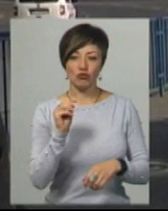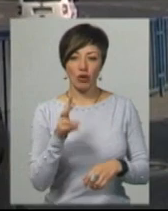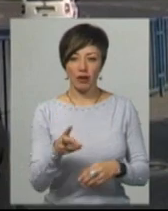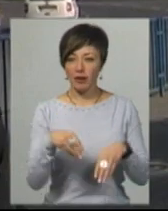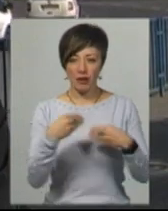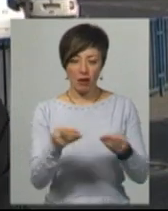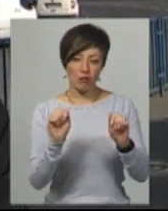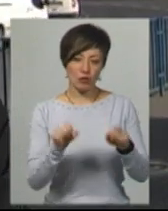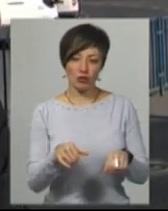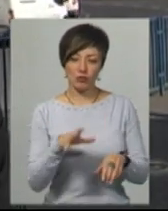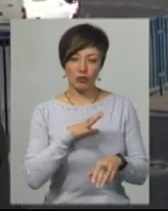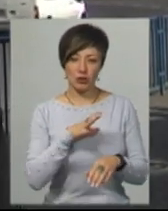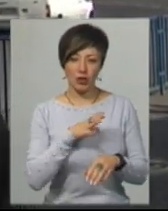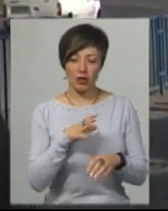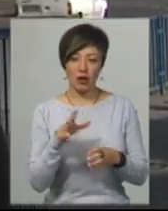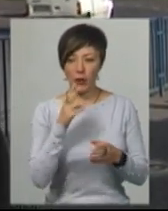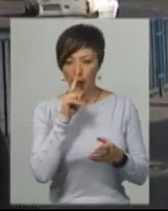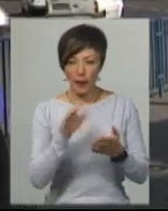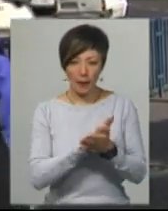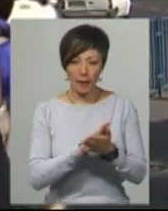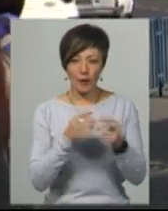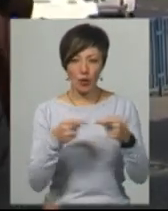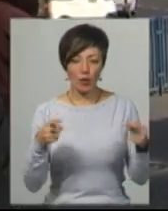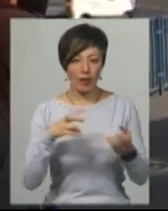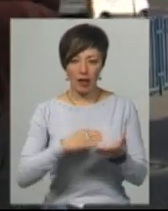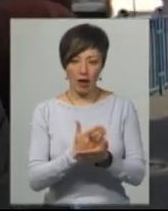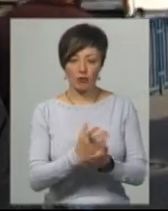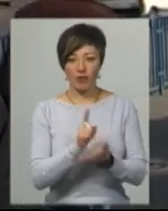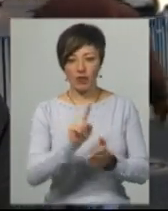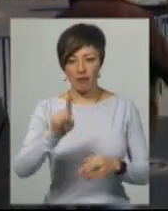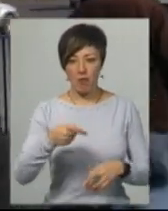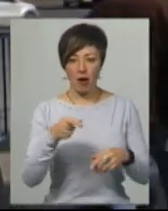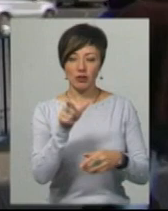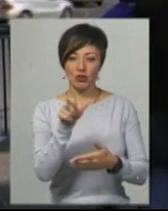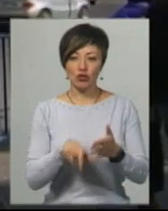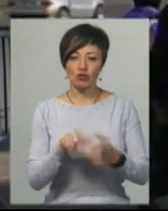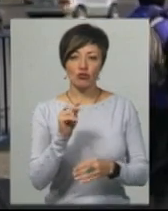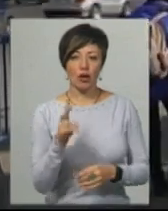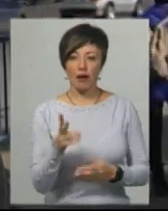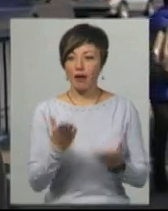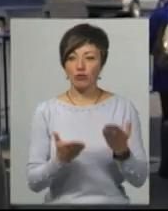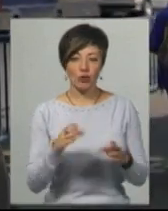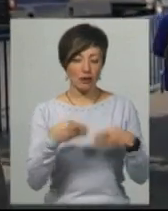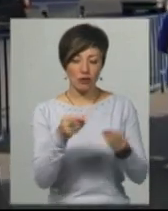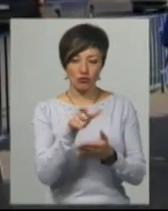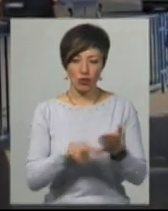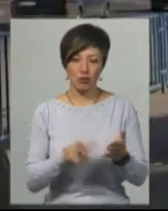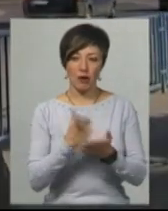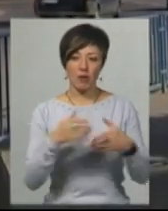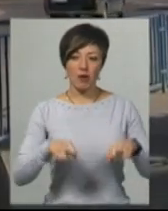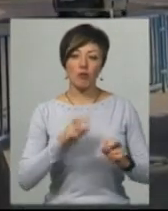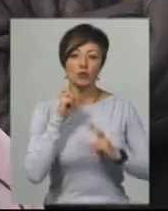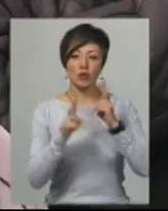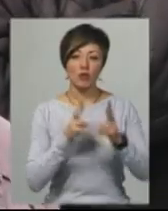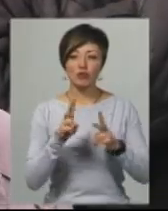логічно, може бути контрафактна продукція, яка може бути неякістю. Ми будемо вимагати чек. Якщо не дали йому чека, він має право поскаржитися, що